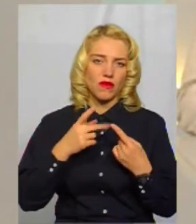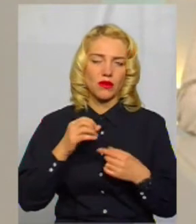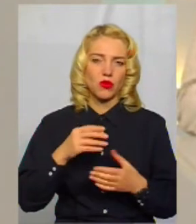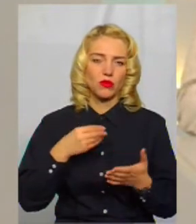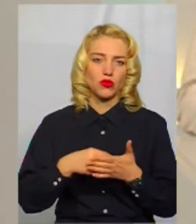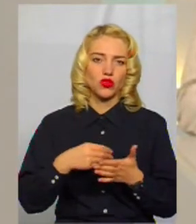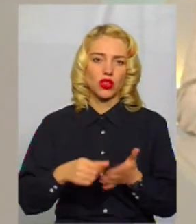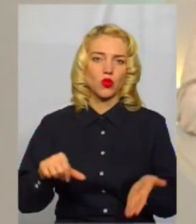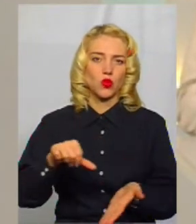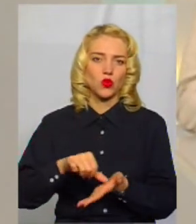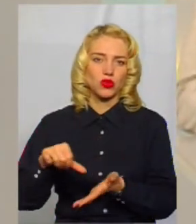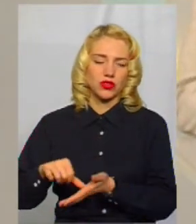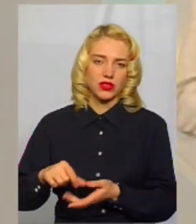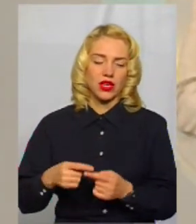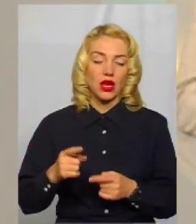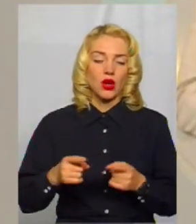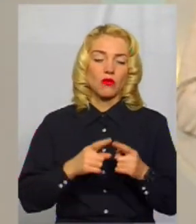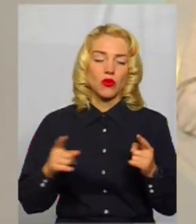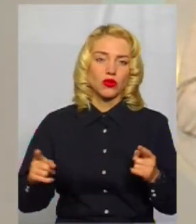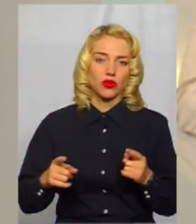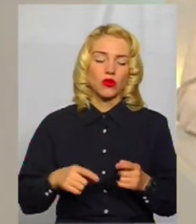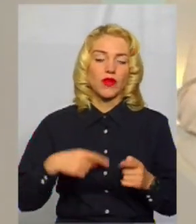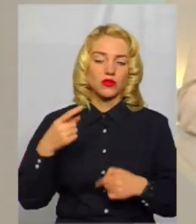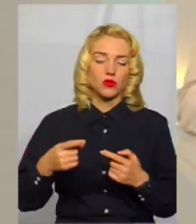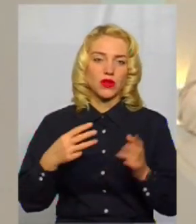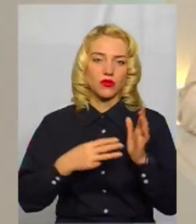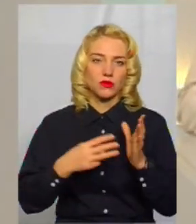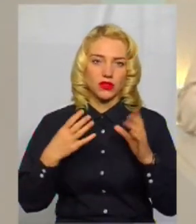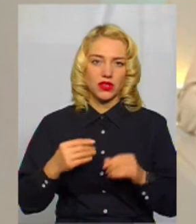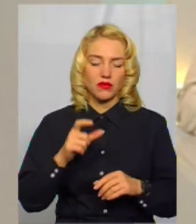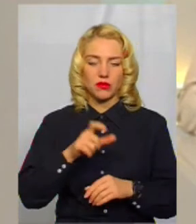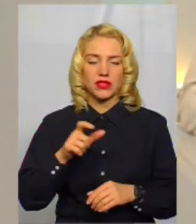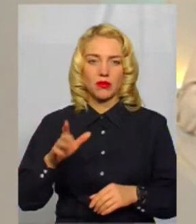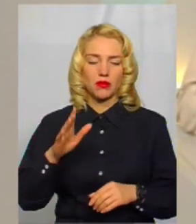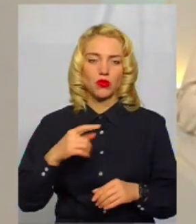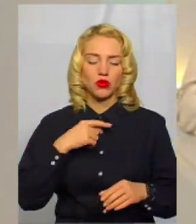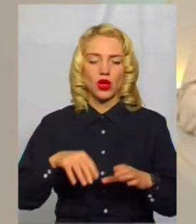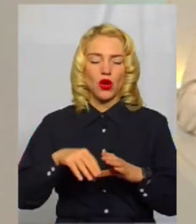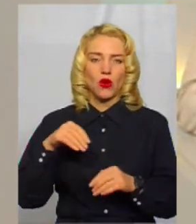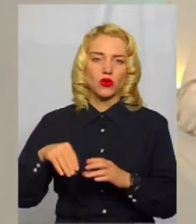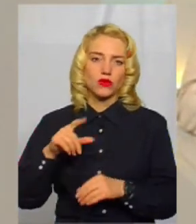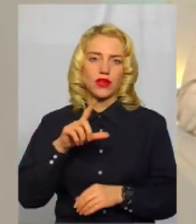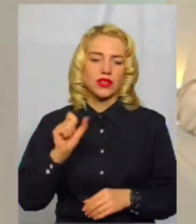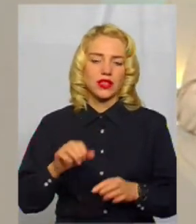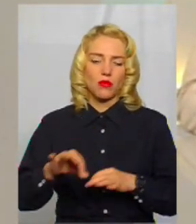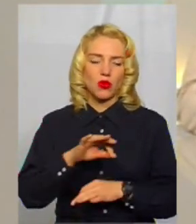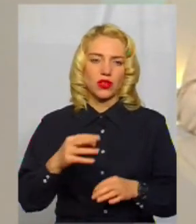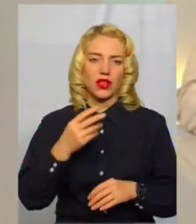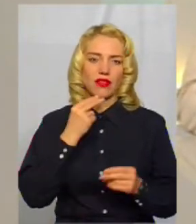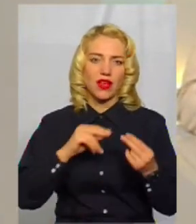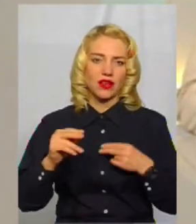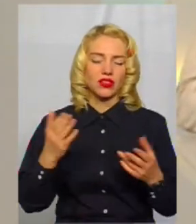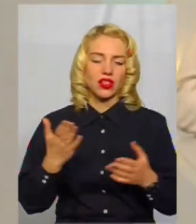бюджет участі. Протягом наступних вісьми днів містяни голосуватимуть за проєкти, найкращі з котрих будуть